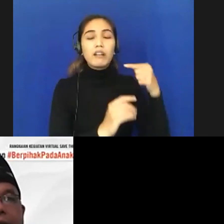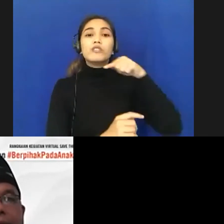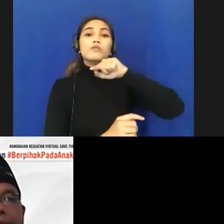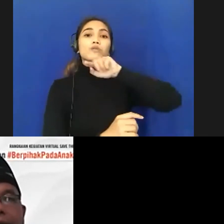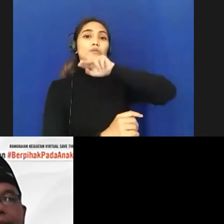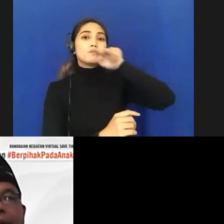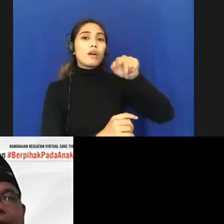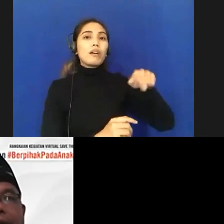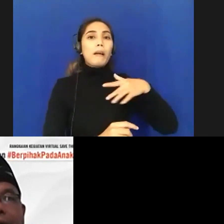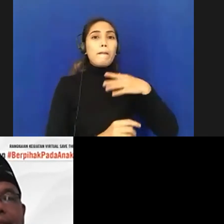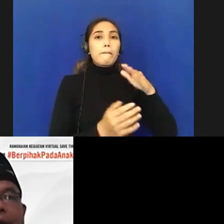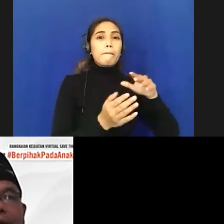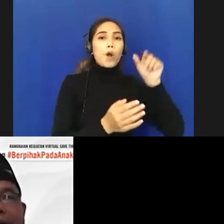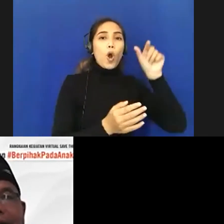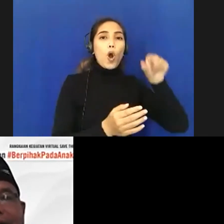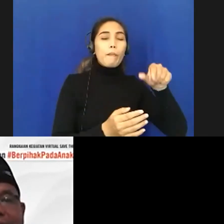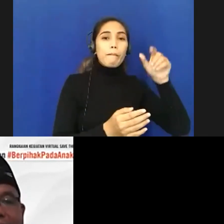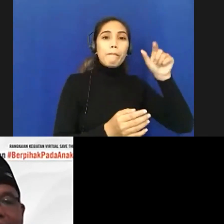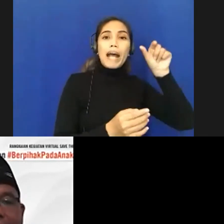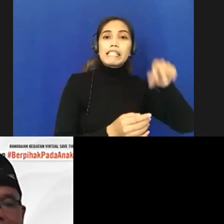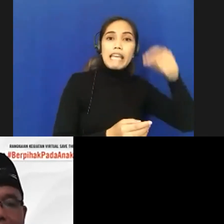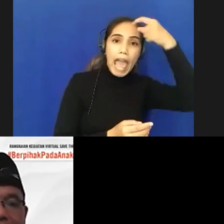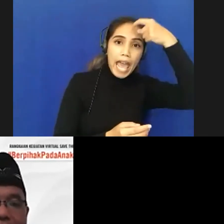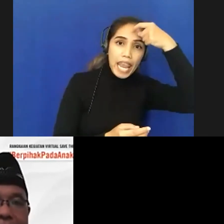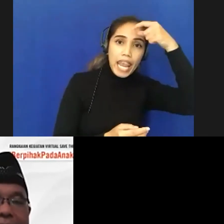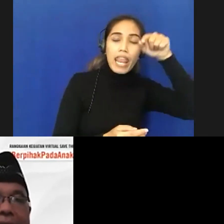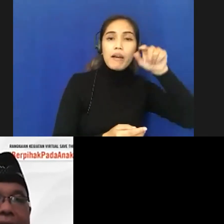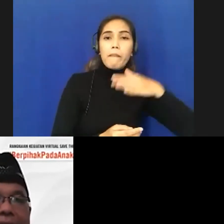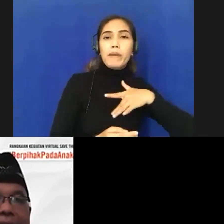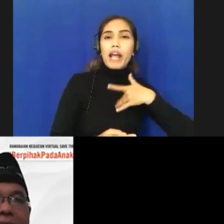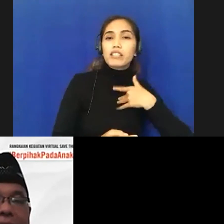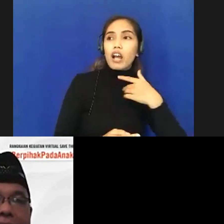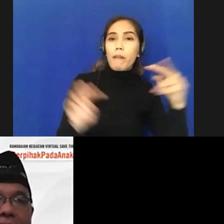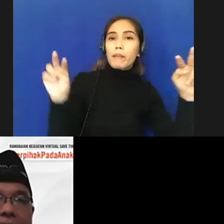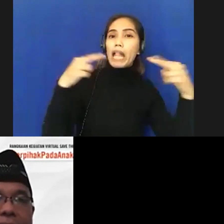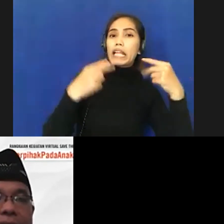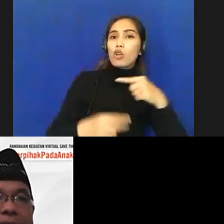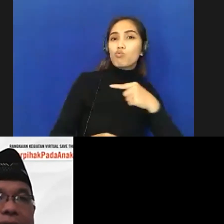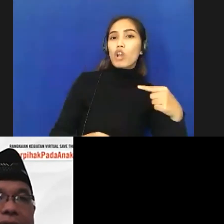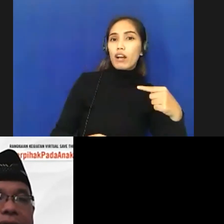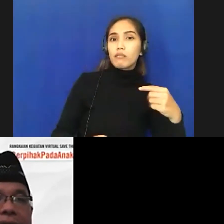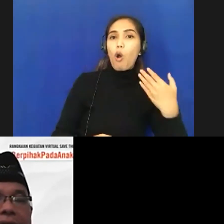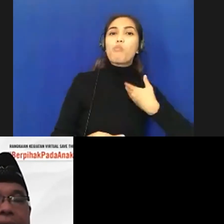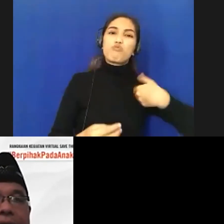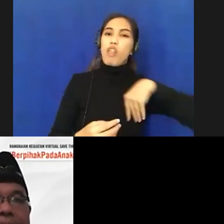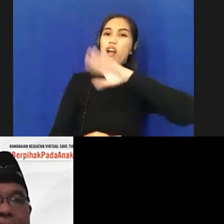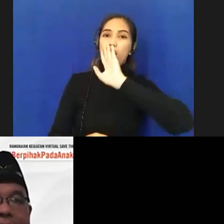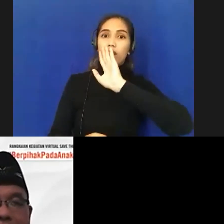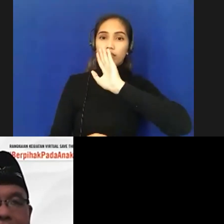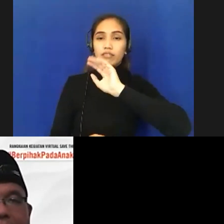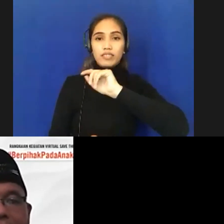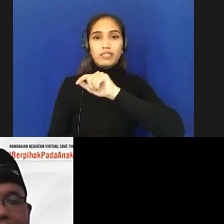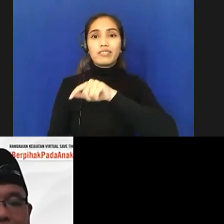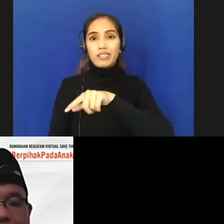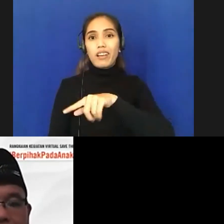karena kami tidak diperhatikan kami pulang tapi kan kita tidak bisa harus tendensis mengatakan seperti apa